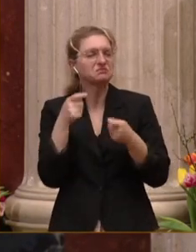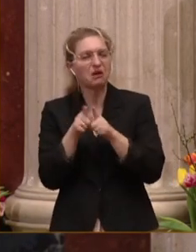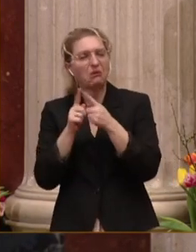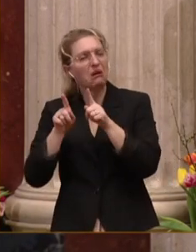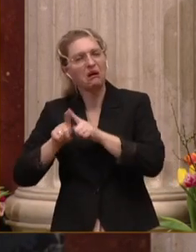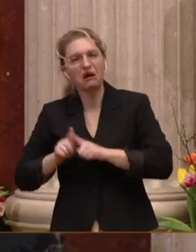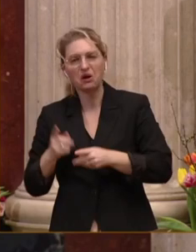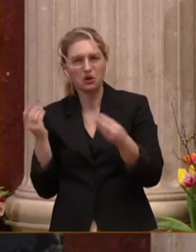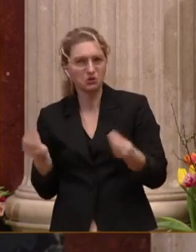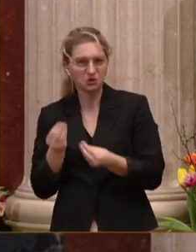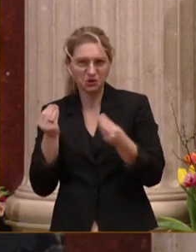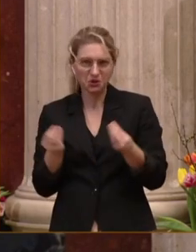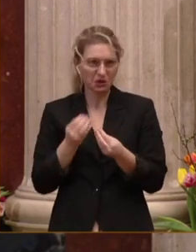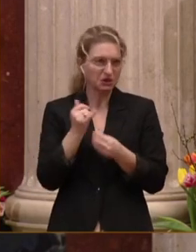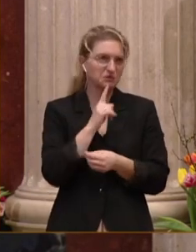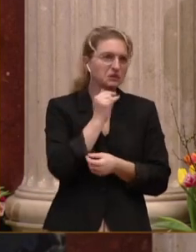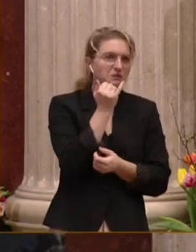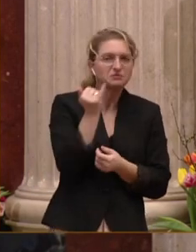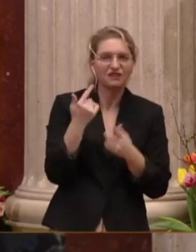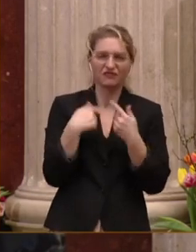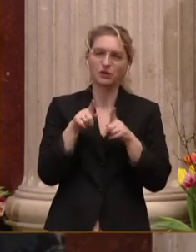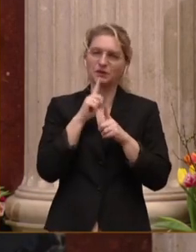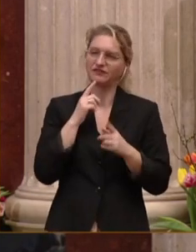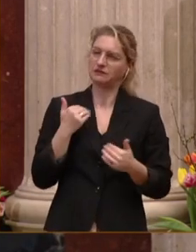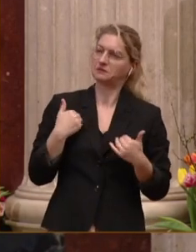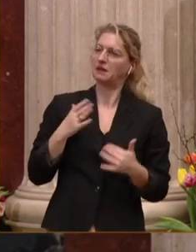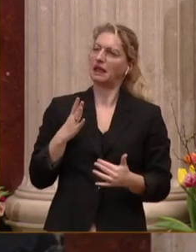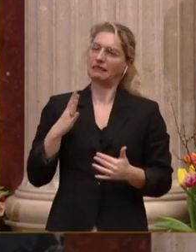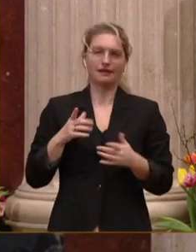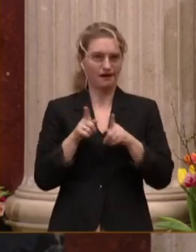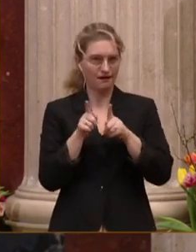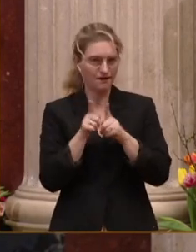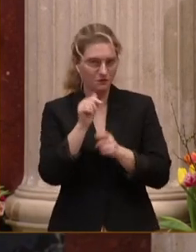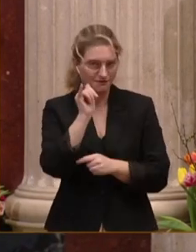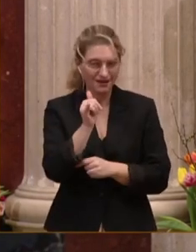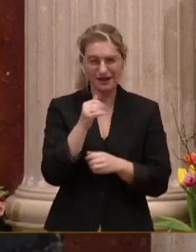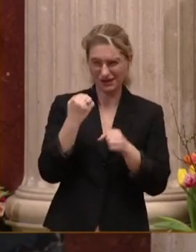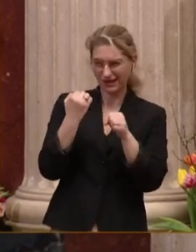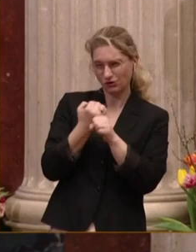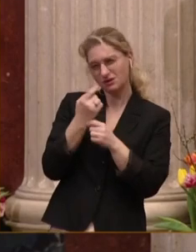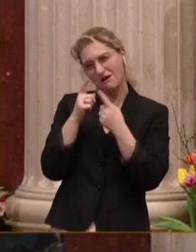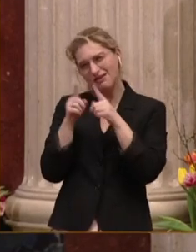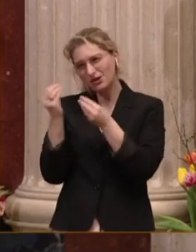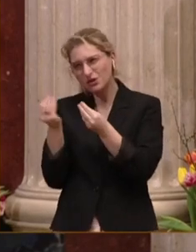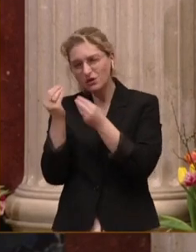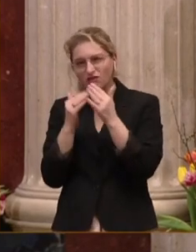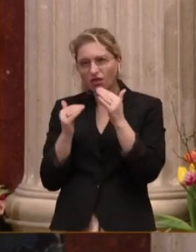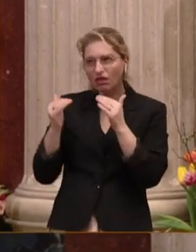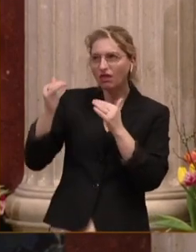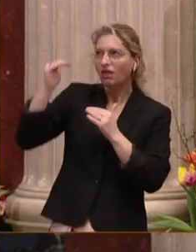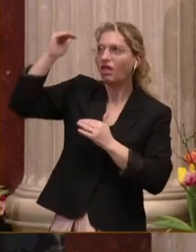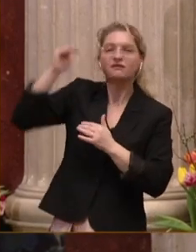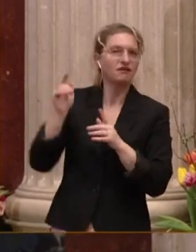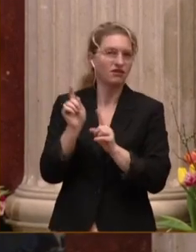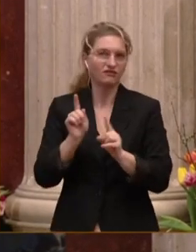geben. Jeder von uns ist ein bisschen eitel. Aber ich glaube, dass diese anderen Gründe nicht überwiegen dürfen. Denn sonst